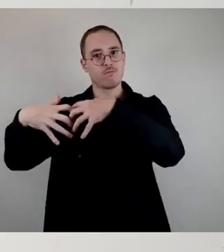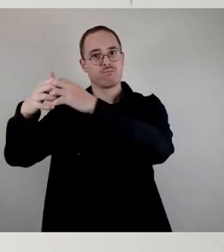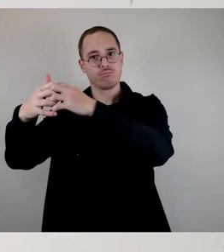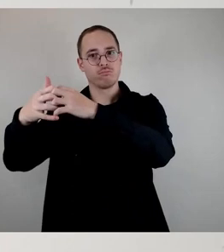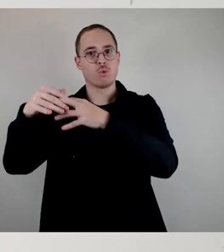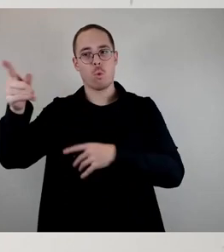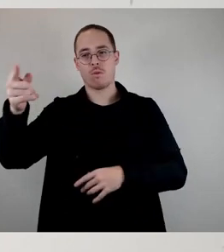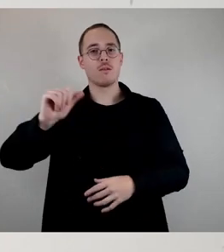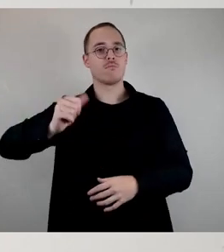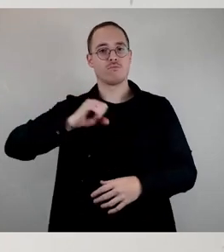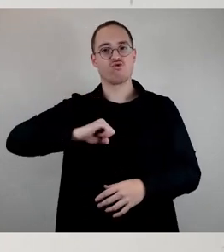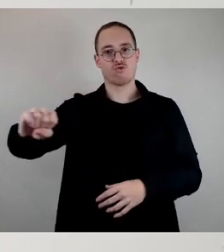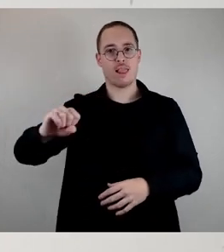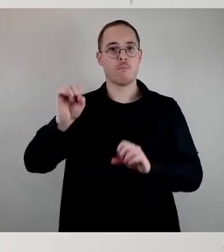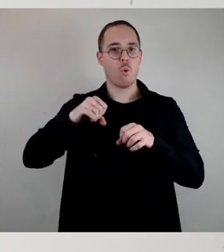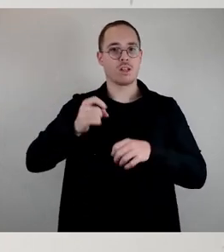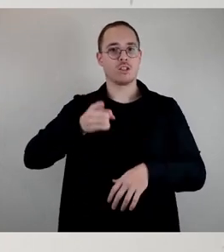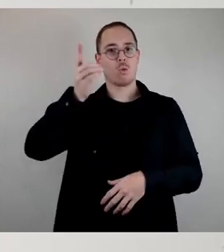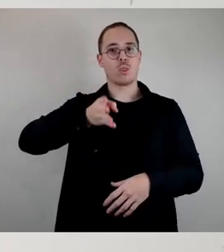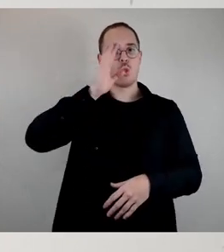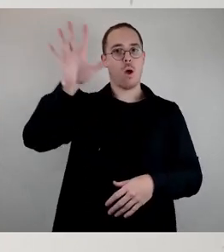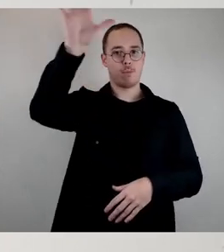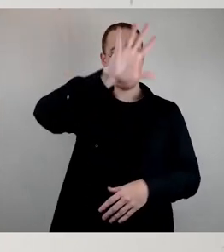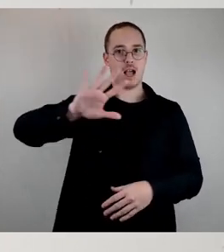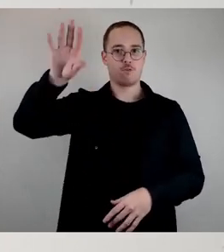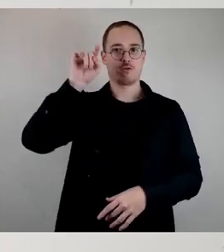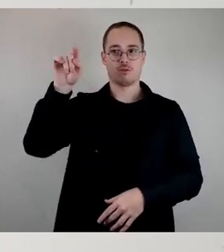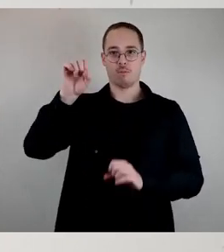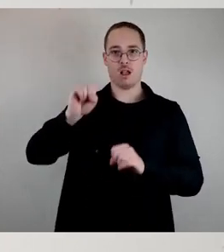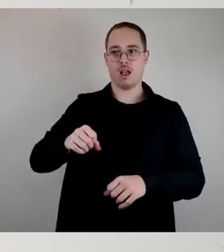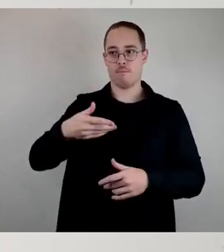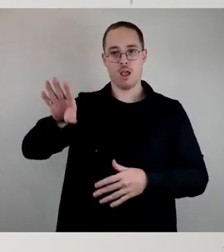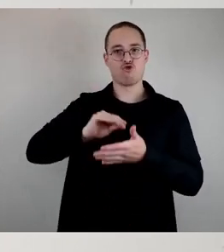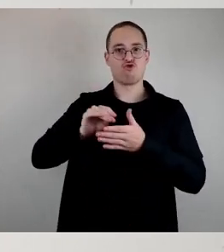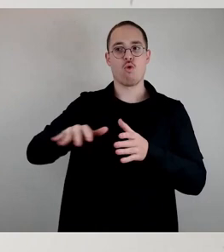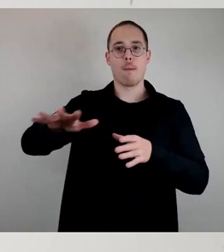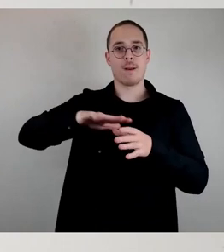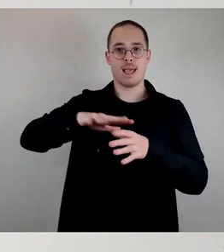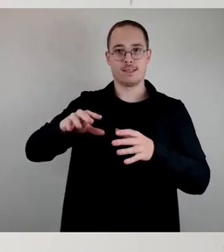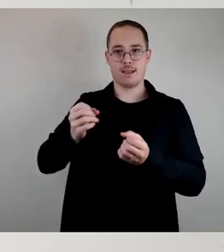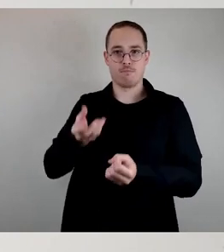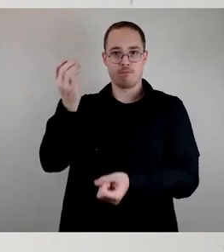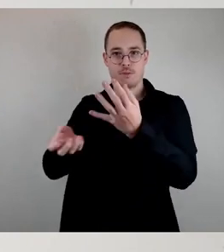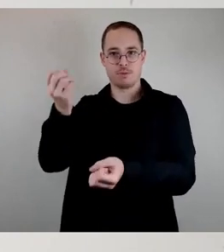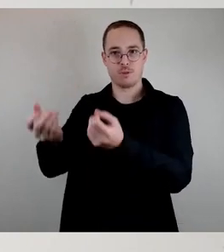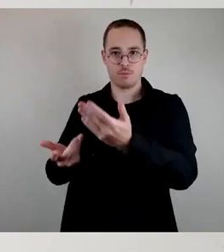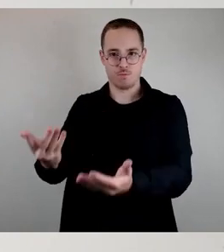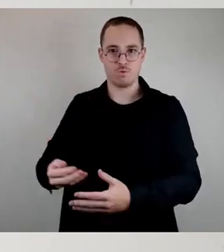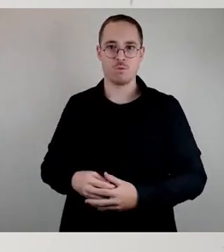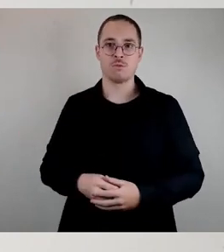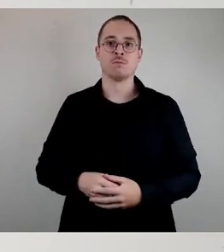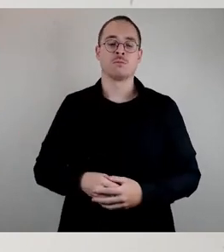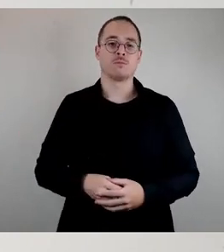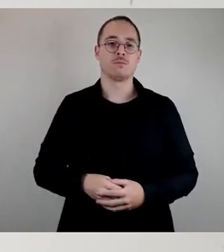Möglichkeit ist, einen Nordraum der Plätze zu schaffen. Insofern gibt es, das ist eine Glaubenswahl, braucht man den